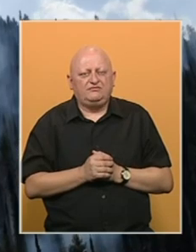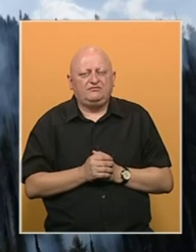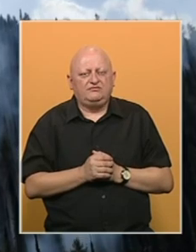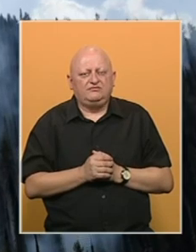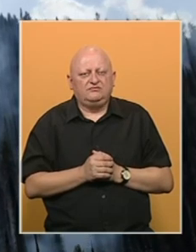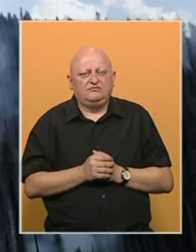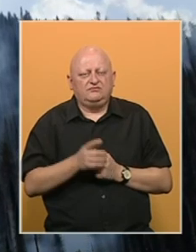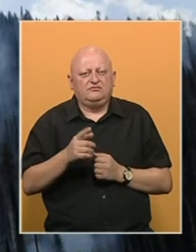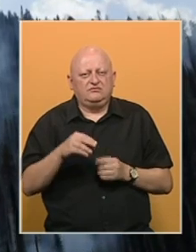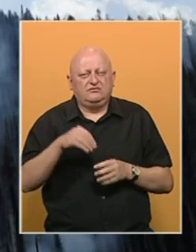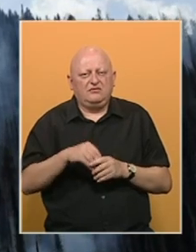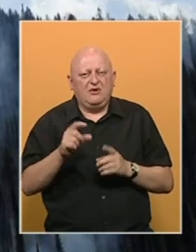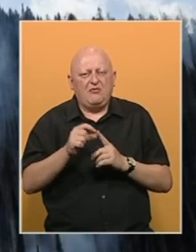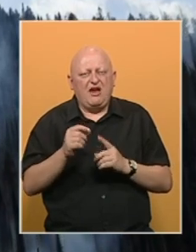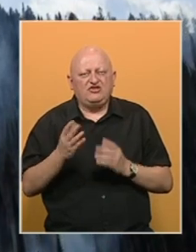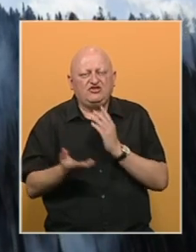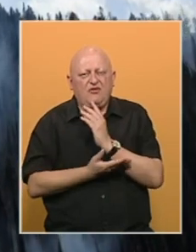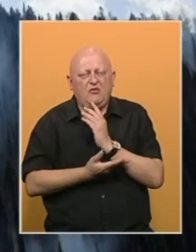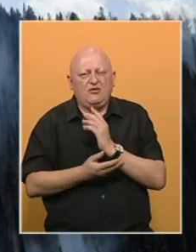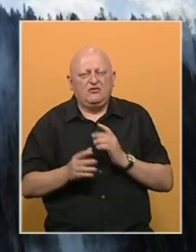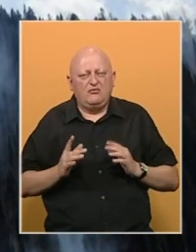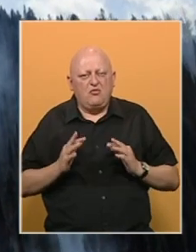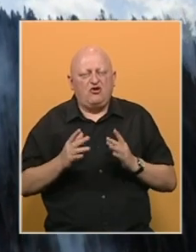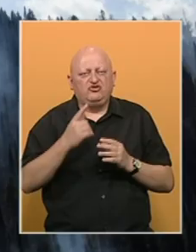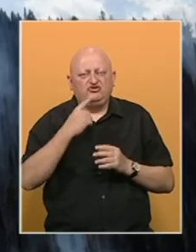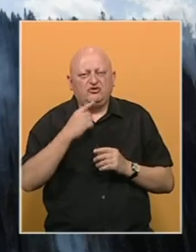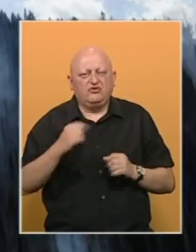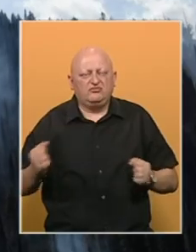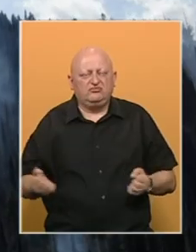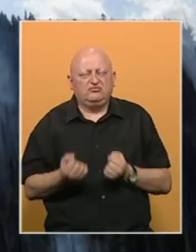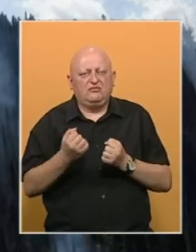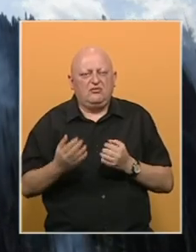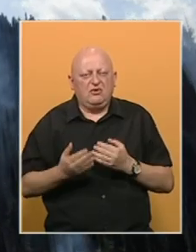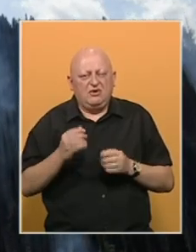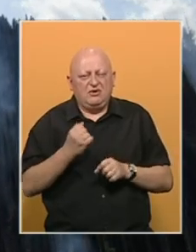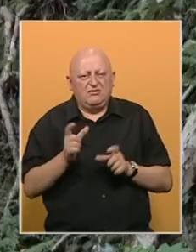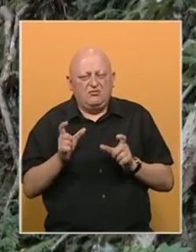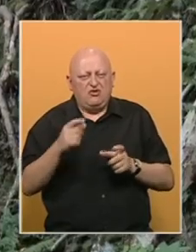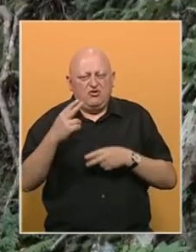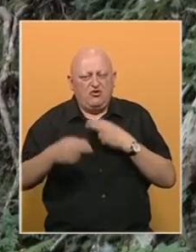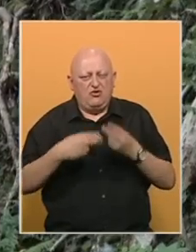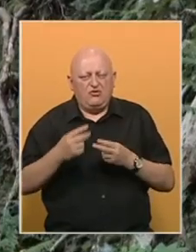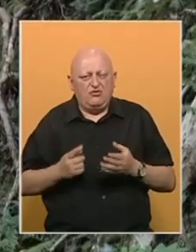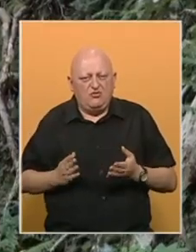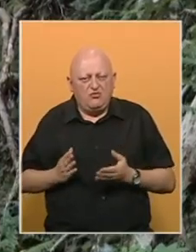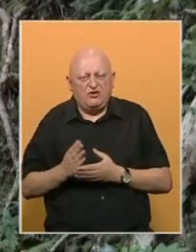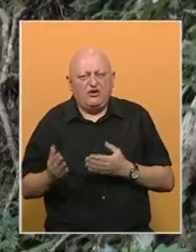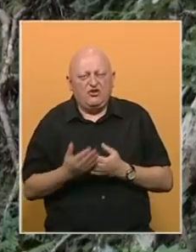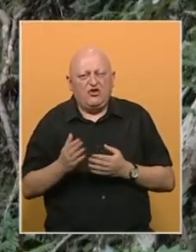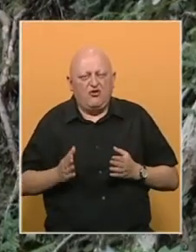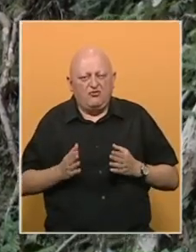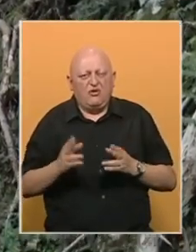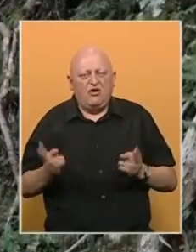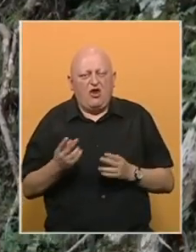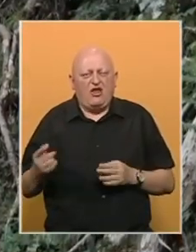U Staništu Pančićeve omorike je požarište koje je reaktivirano stavljeno je pod kontrolu, a uz probijanje novog puta bit će